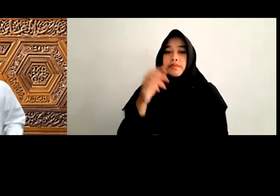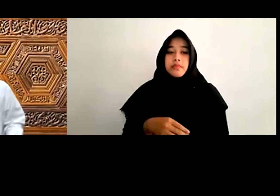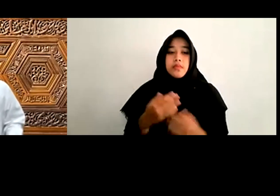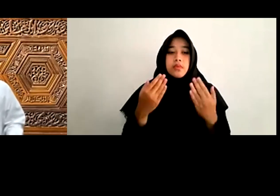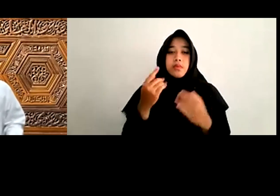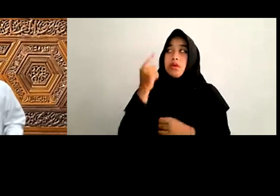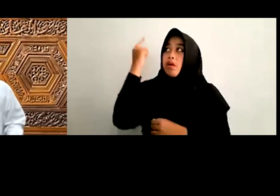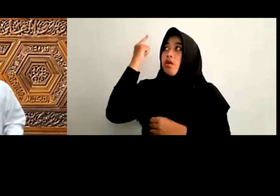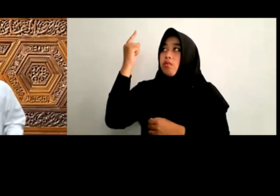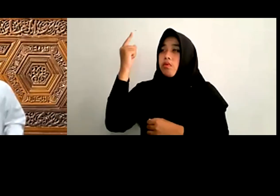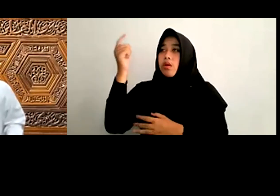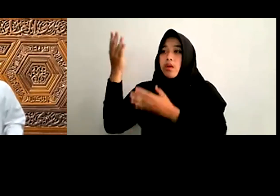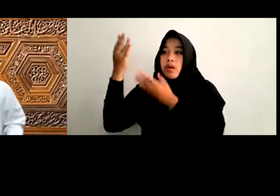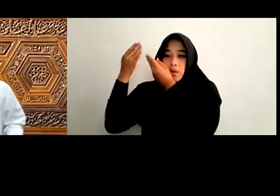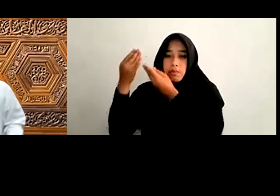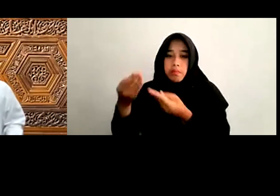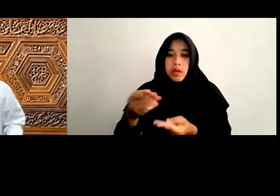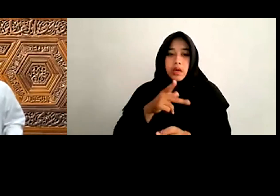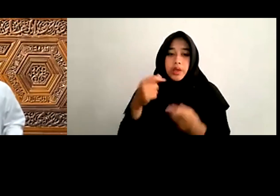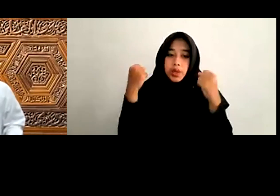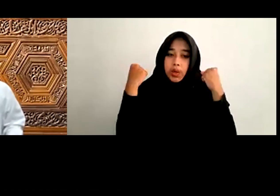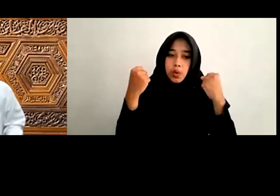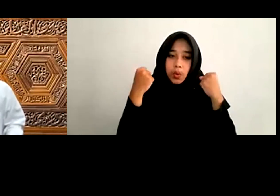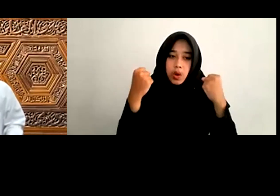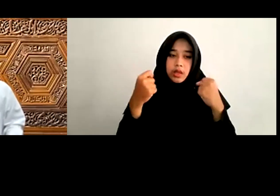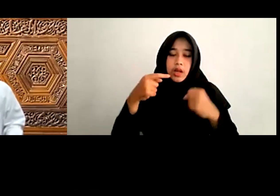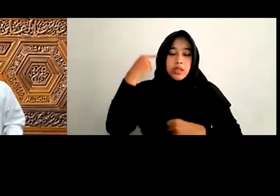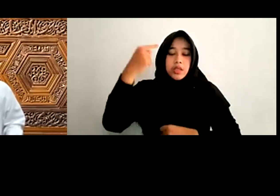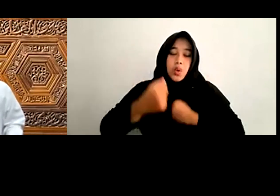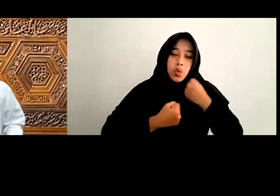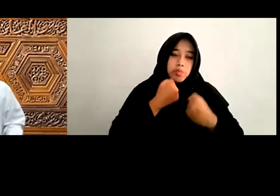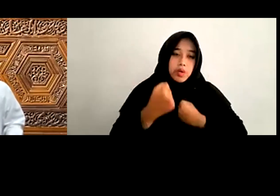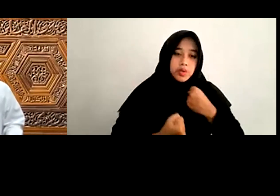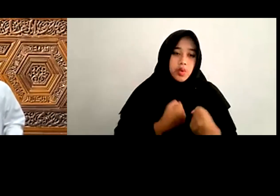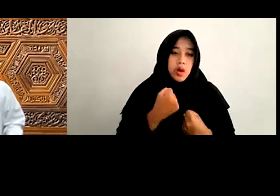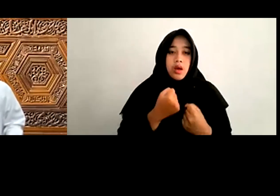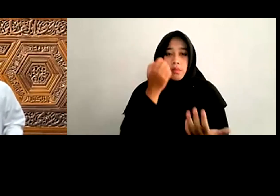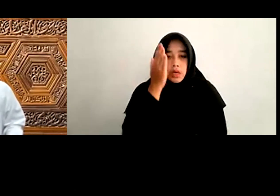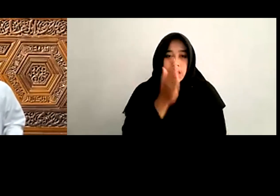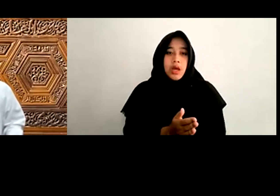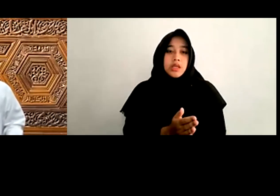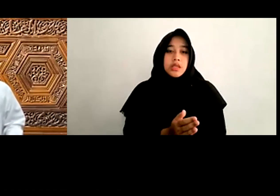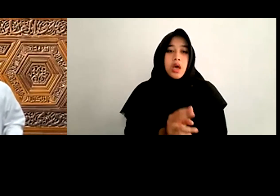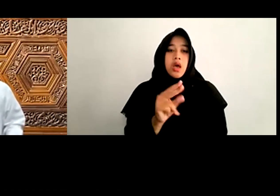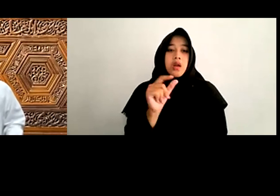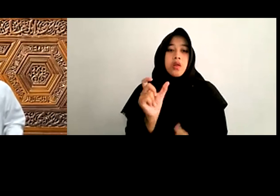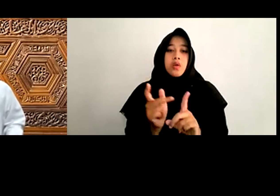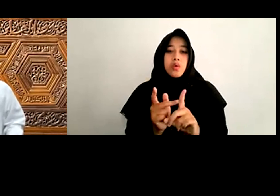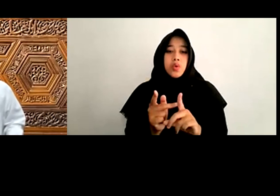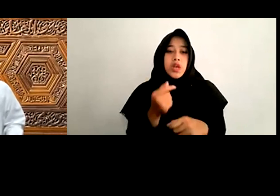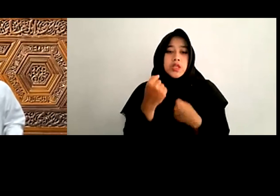Memampukan Kita Untuk Terus Berjuang Menegakkan Ruh Dan Sepidit Sariah